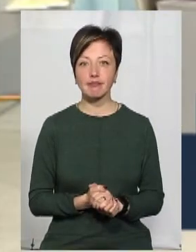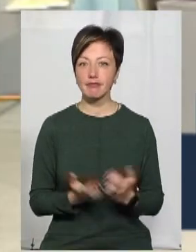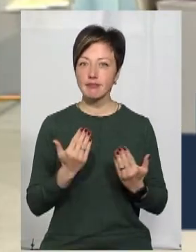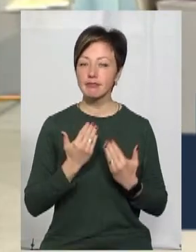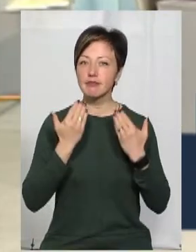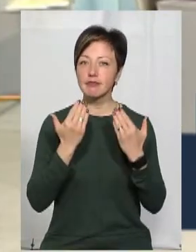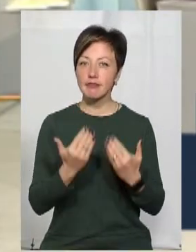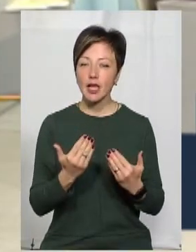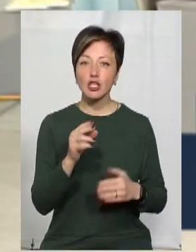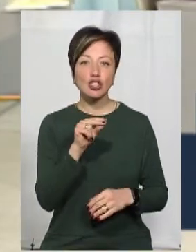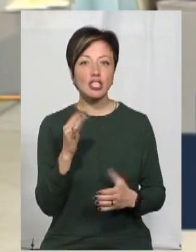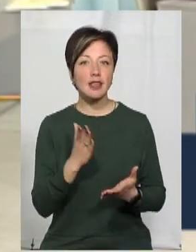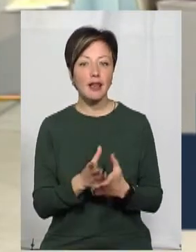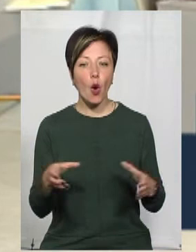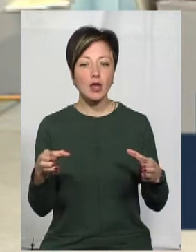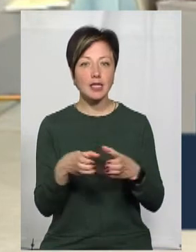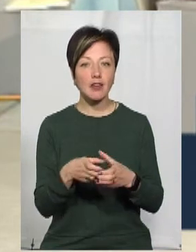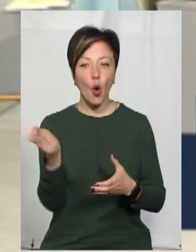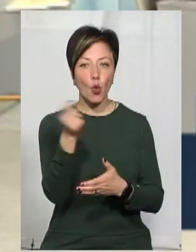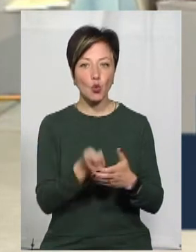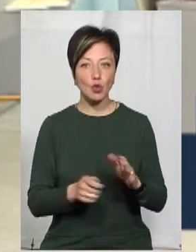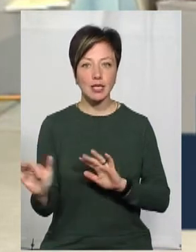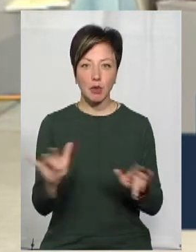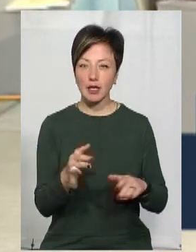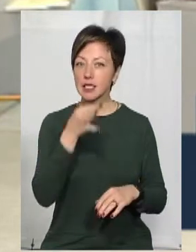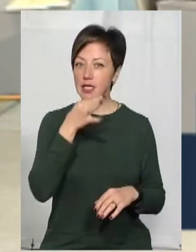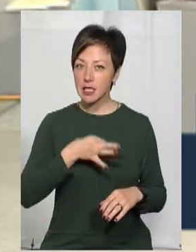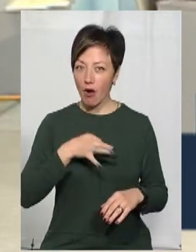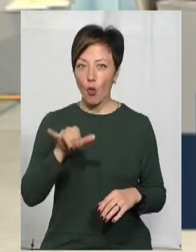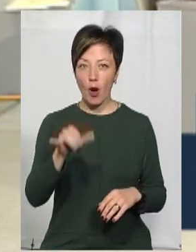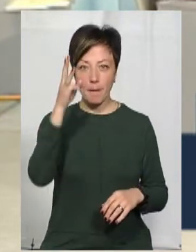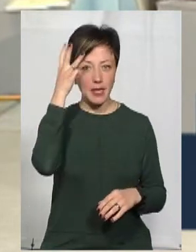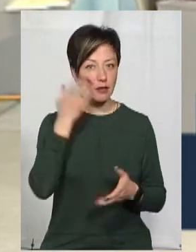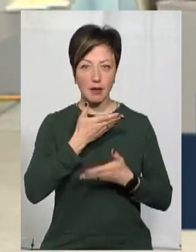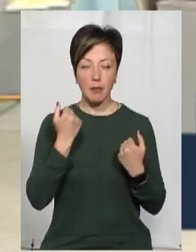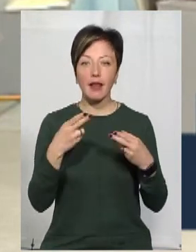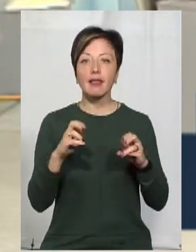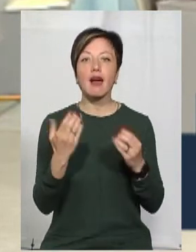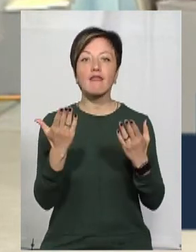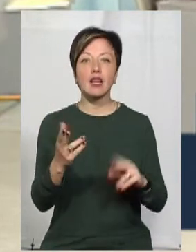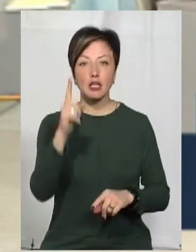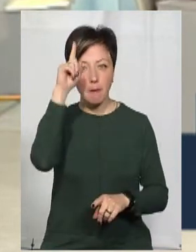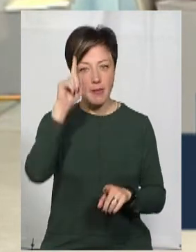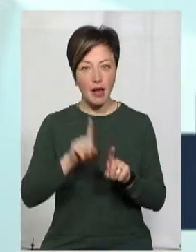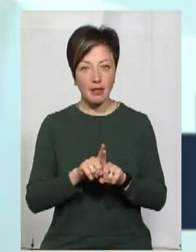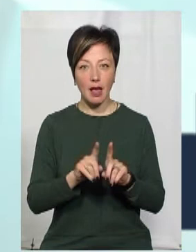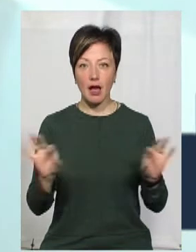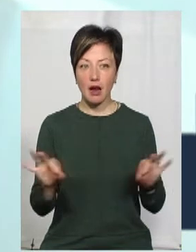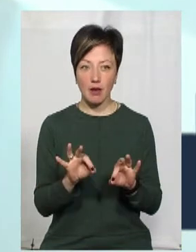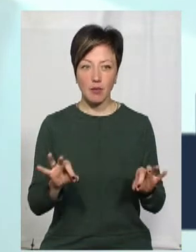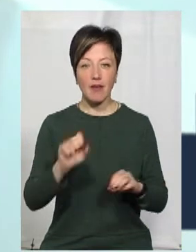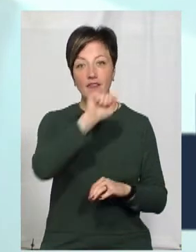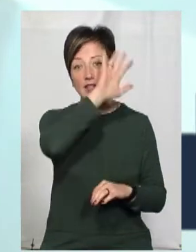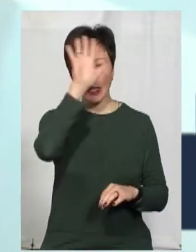запитувала, чи є у нас в Хмельницькому колективи художньої самодіяльності. Тут він сказав, що у Хмельницькому немає. Де ваші брати грають? По